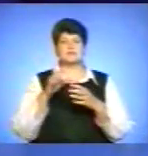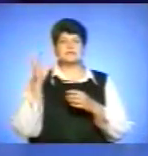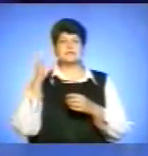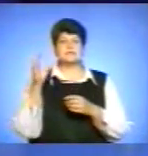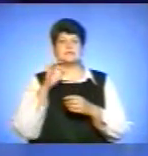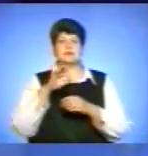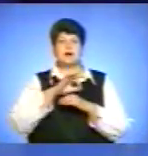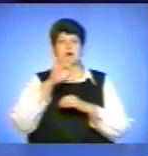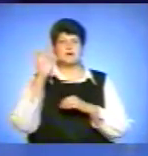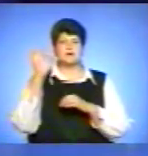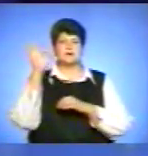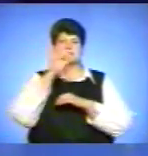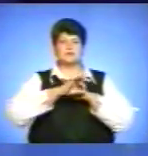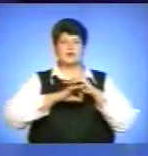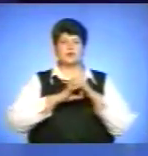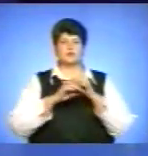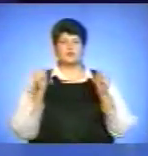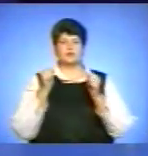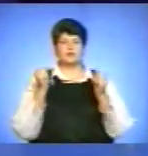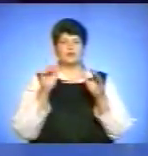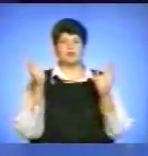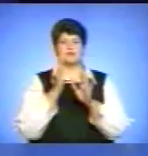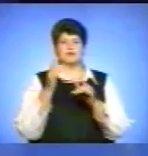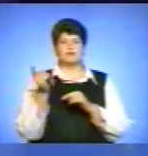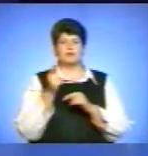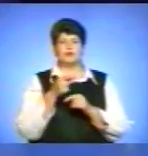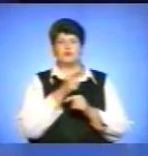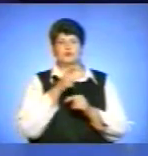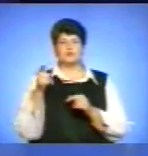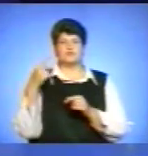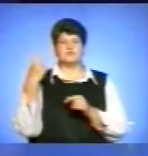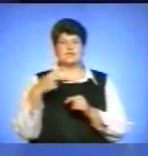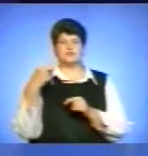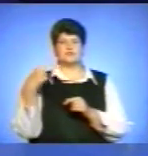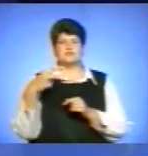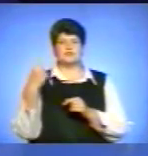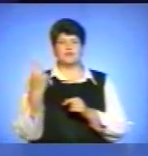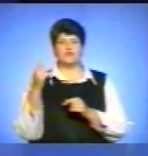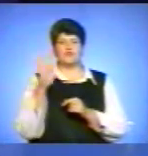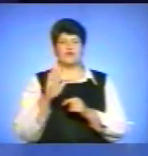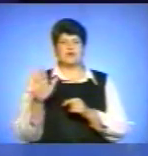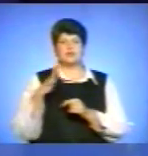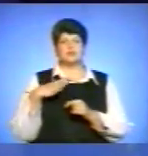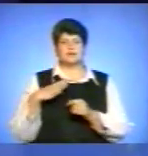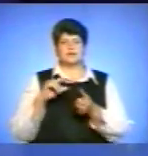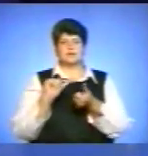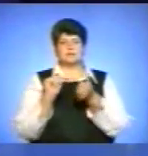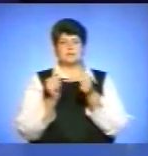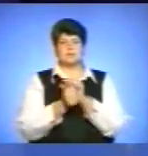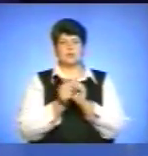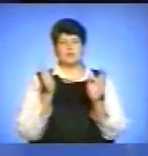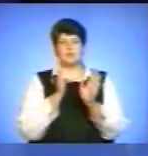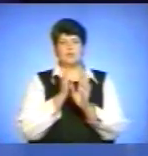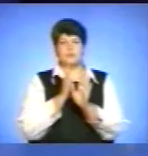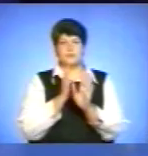надходження холодного арктичного повітря, на Тернопільщині впродовж 20-22 вересня очікується різка зміна погодніх